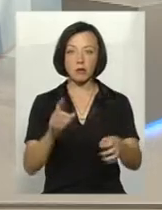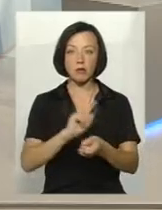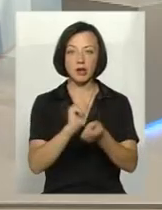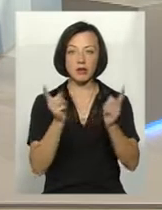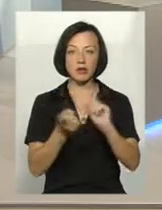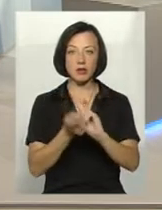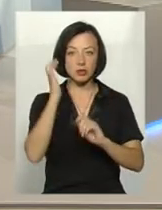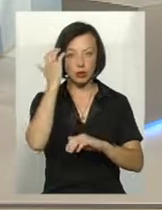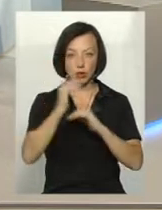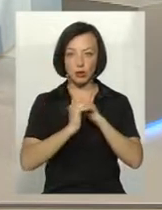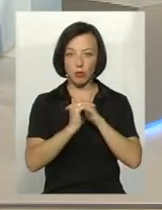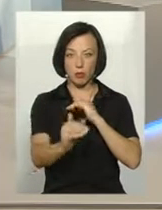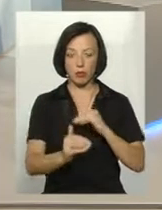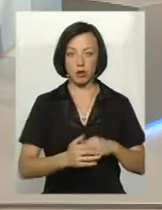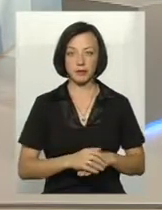поле.